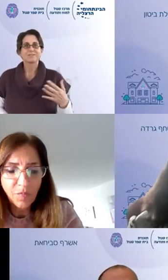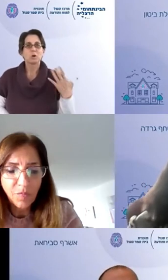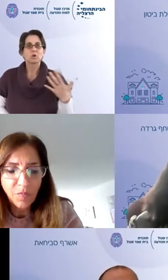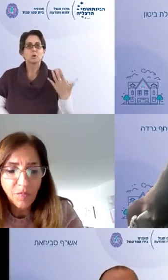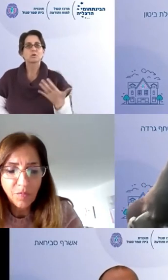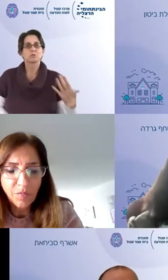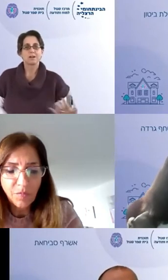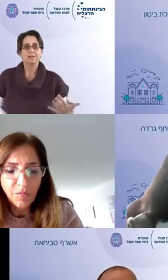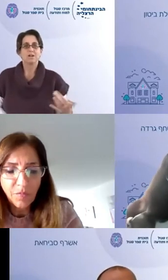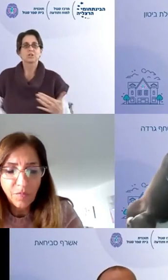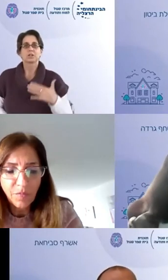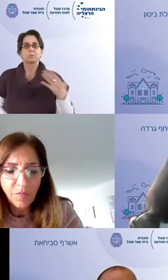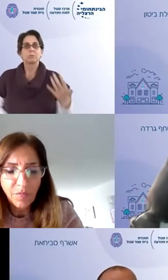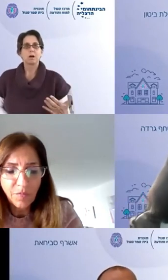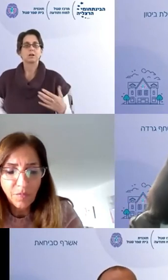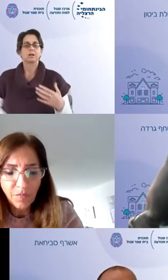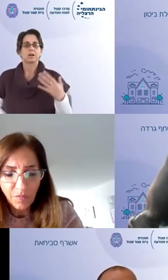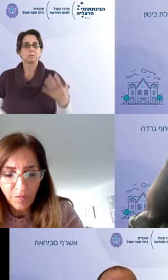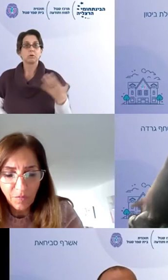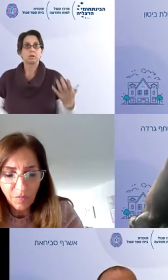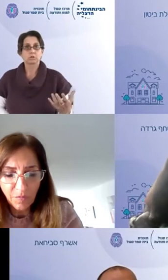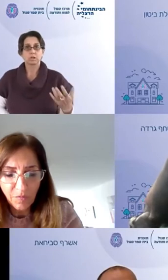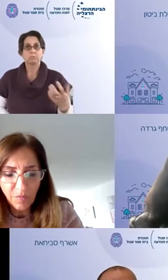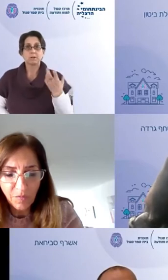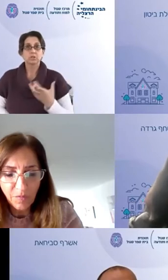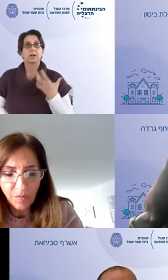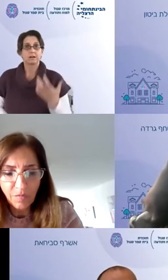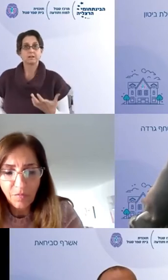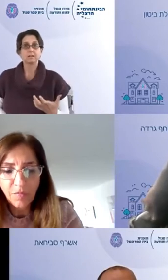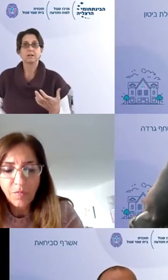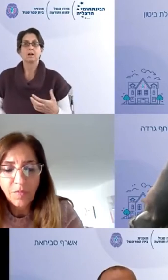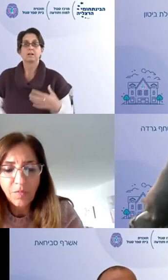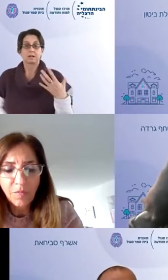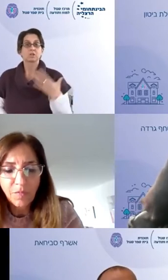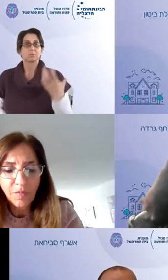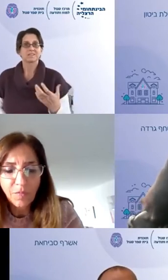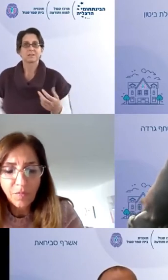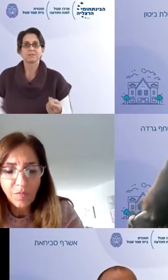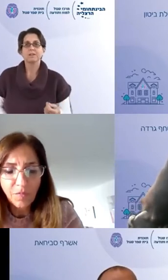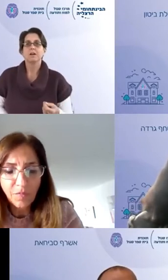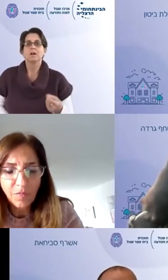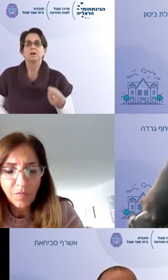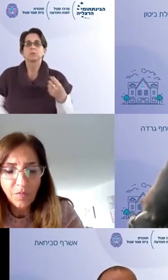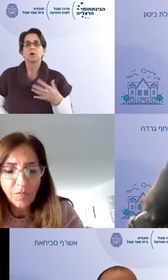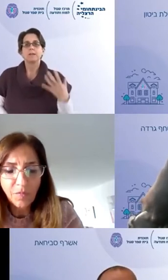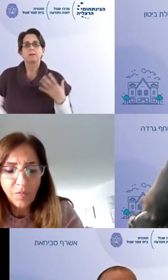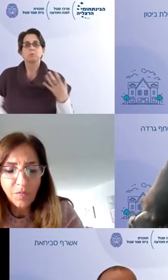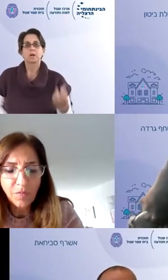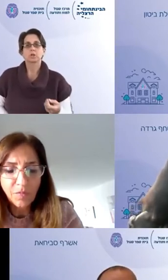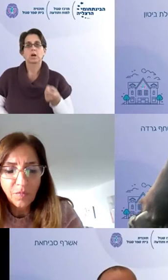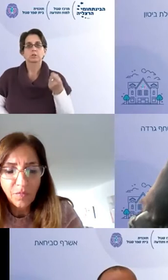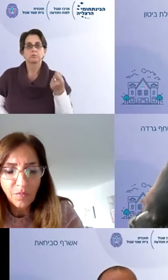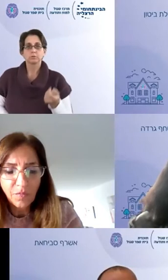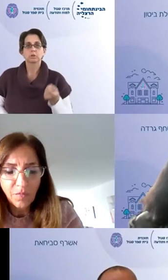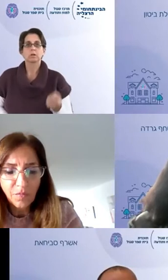שאפתנית והמאוד לא פשוטה של טיפוח החיבור האנושי ממש כערך כערך של בית הספר מתוך הבנה